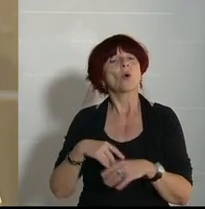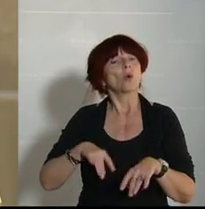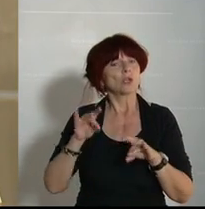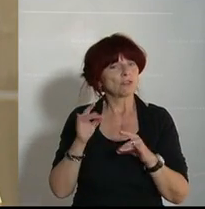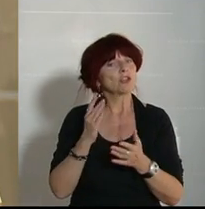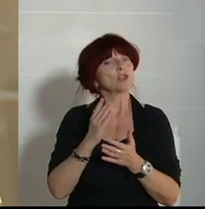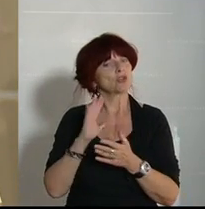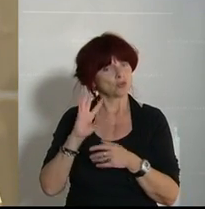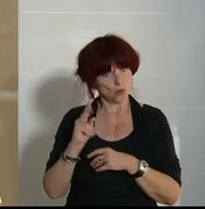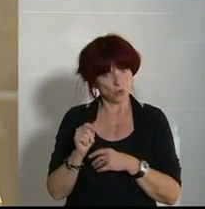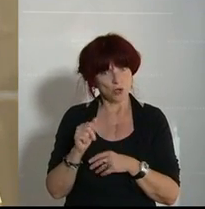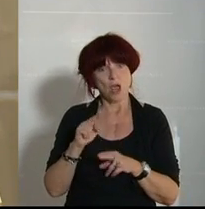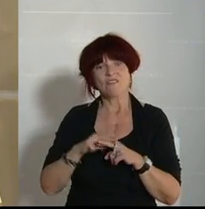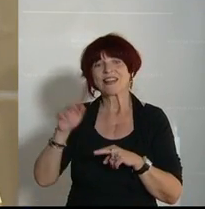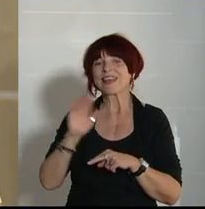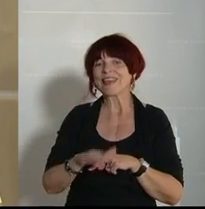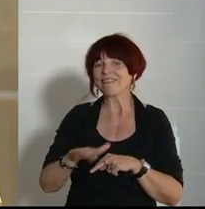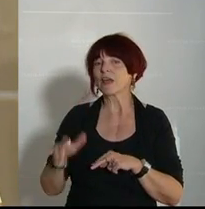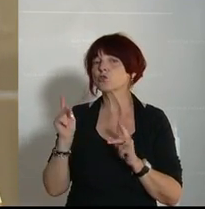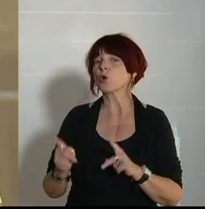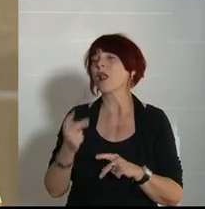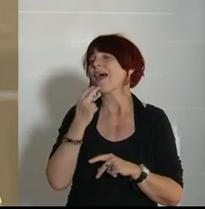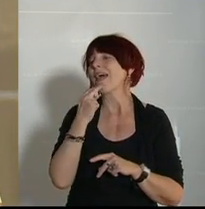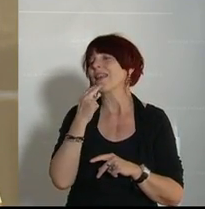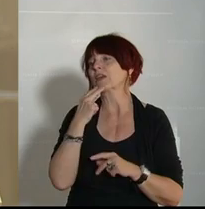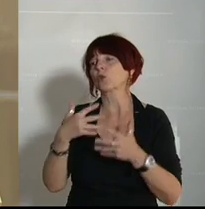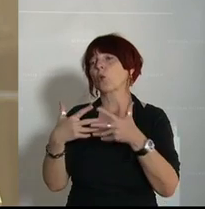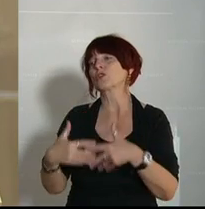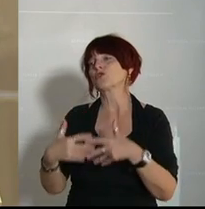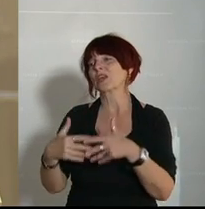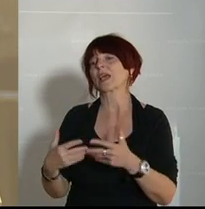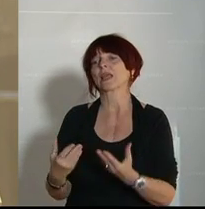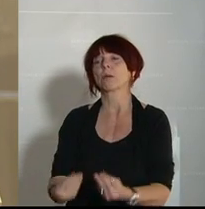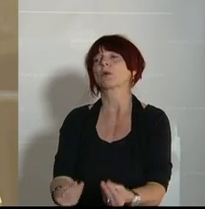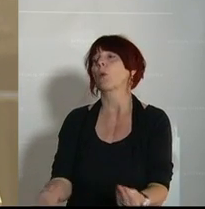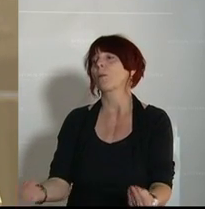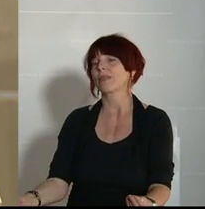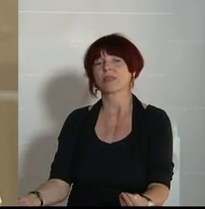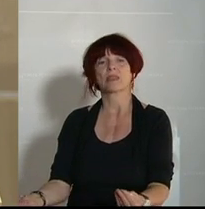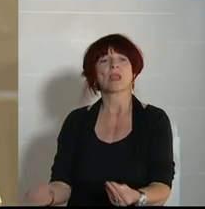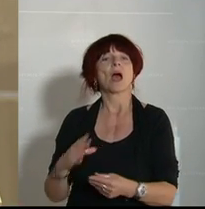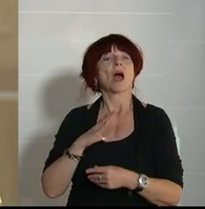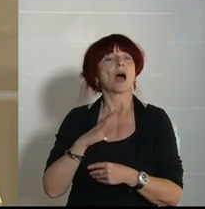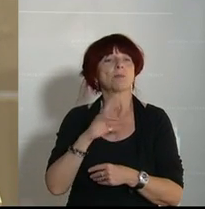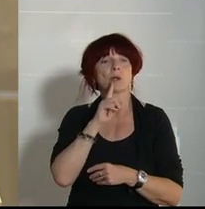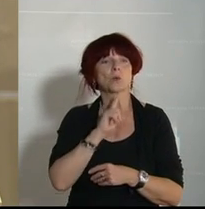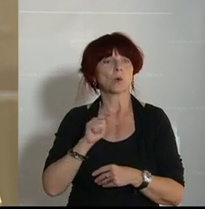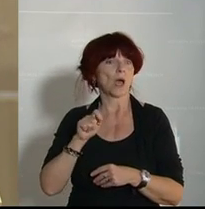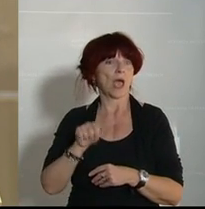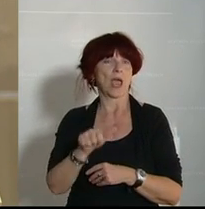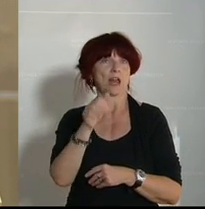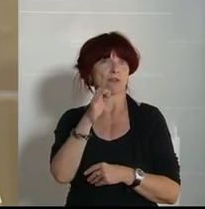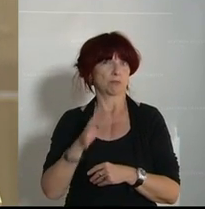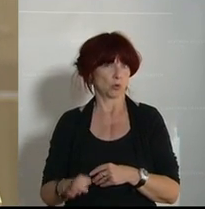elektronische Geräte bekommen, aber auch das kann man sich aus einer EU-Statistik herausholen, nur 11 Prozent der Volksschulen